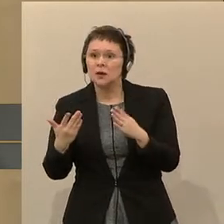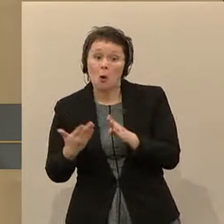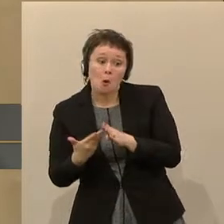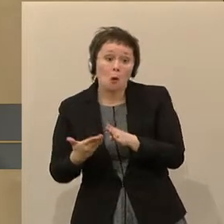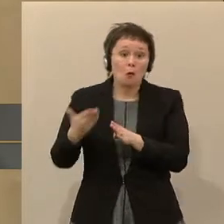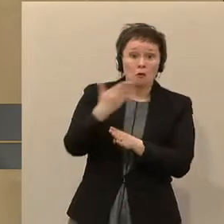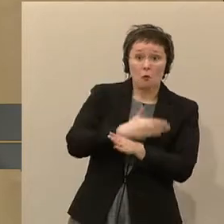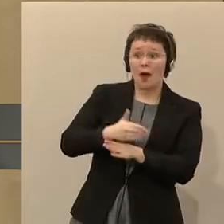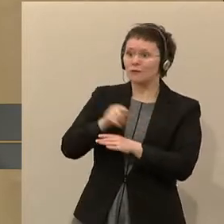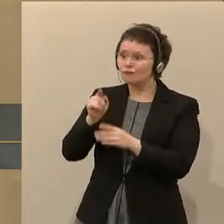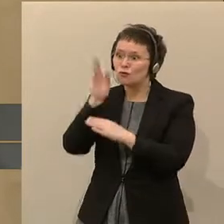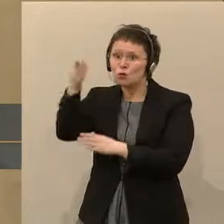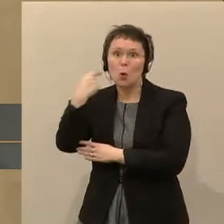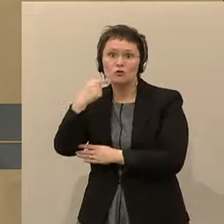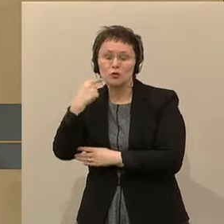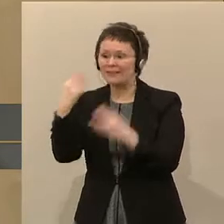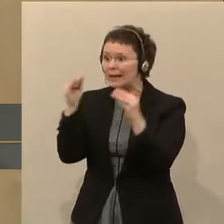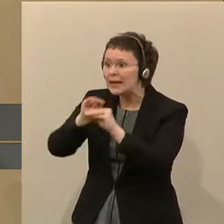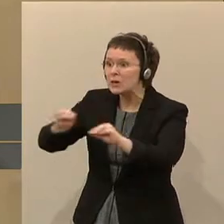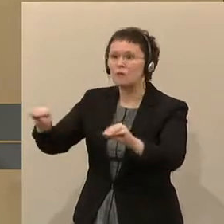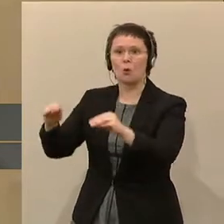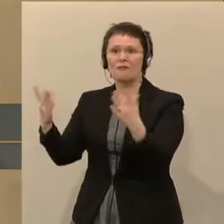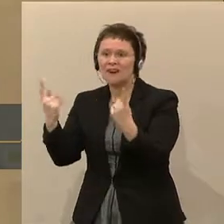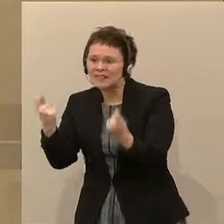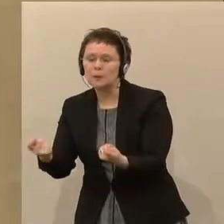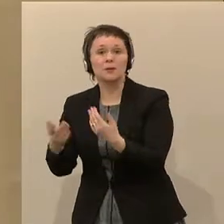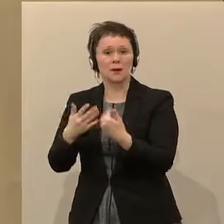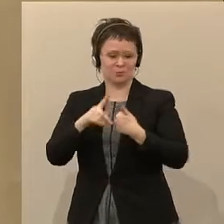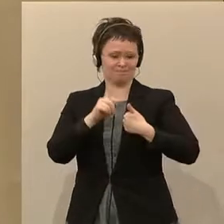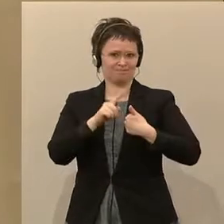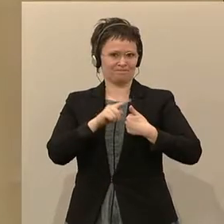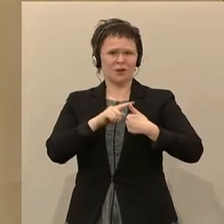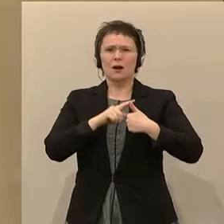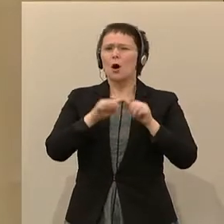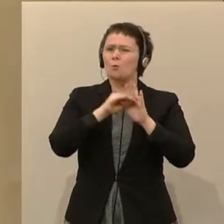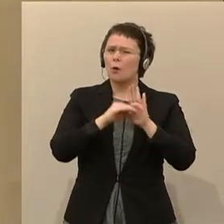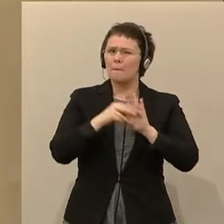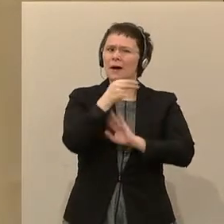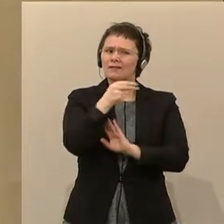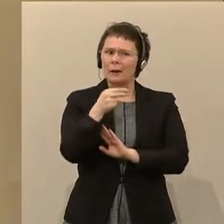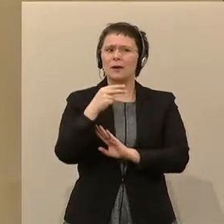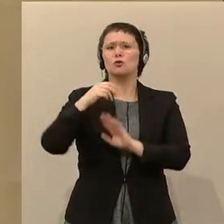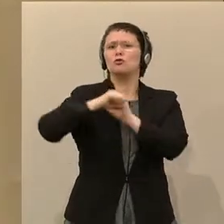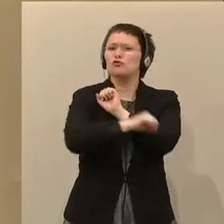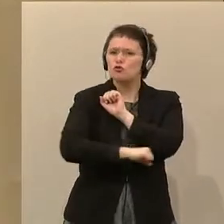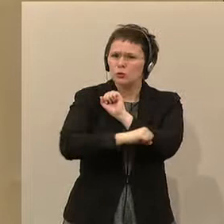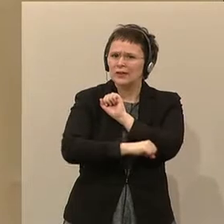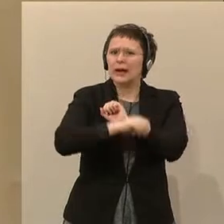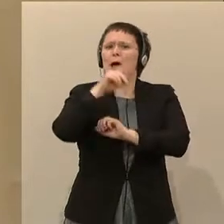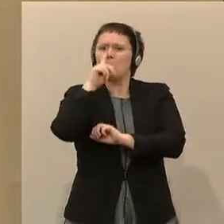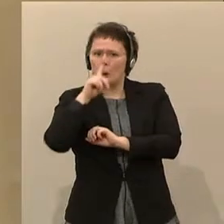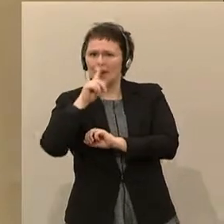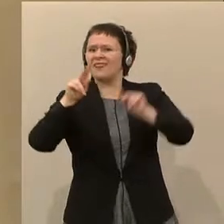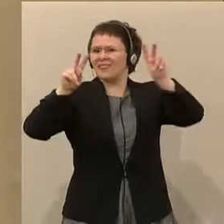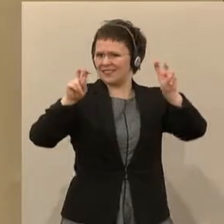Österreichs Hochschulen zu informieren und Programme wie Studieren, Probieren, Auszubauen und zu bewerben, anstatt die Selektion durch